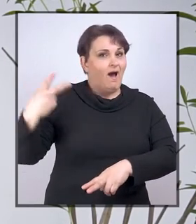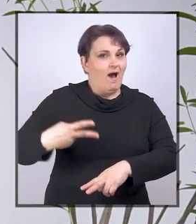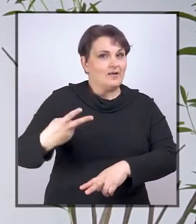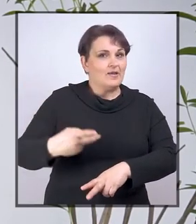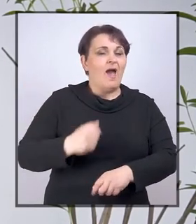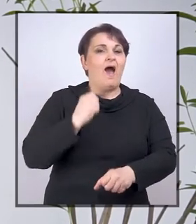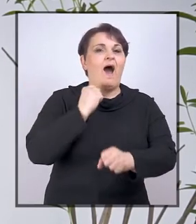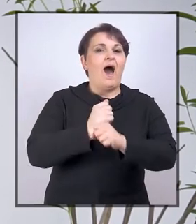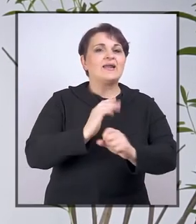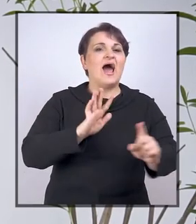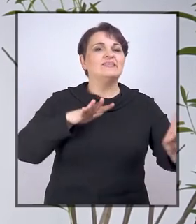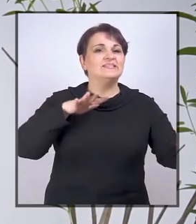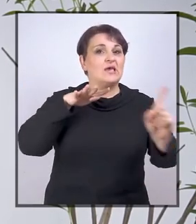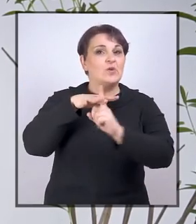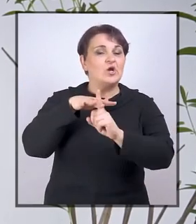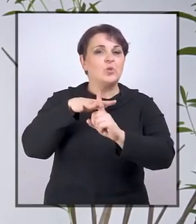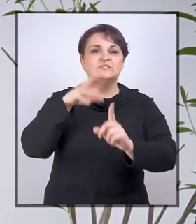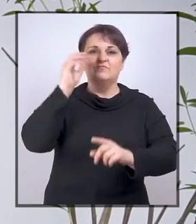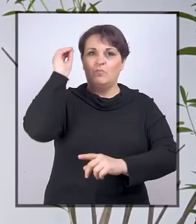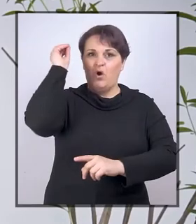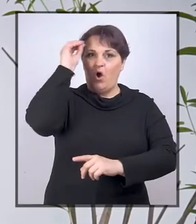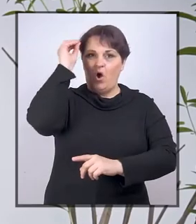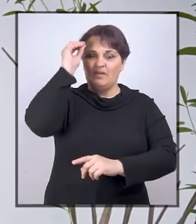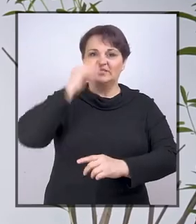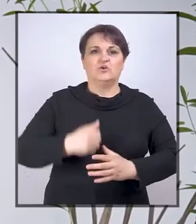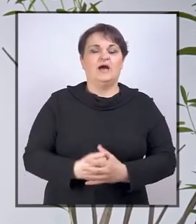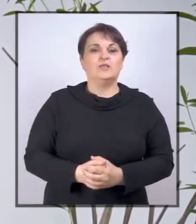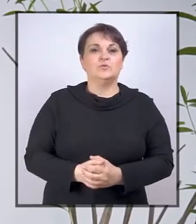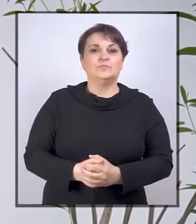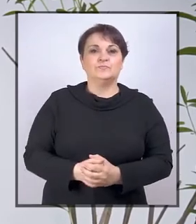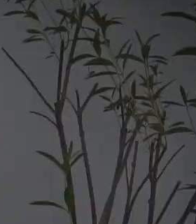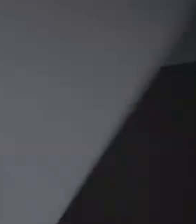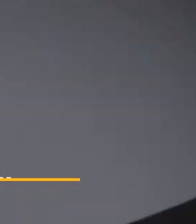alternativu, a radi se o inkluzivnom obrazovanju.